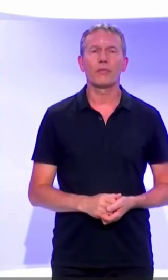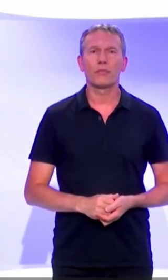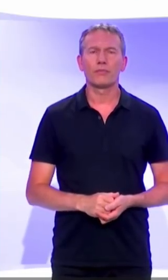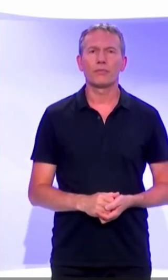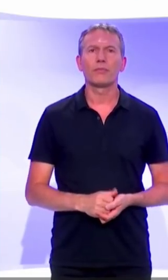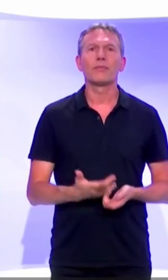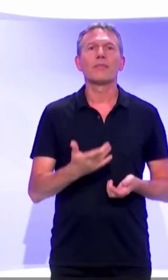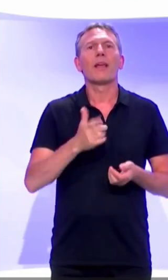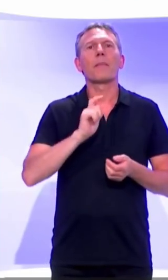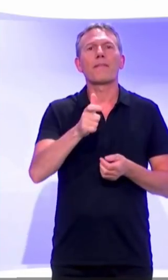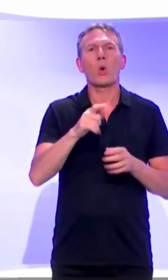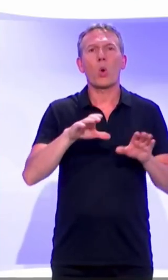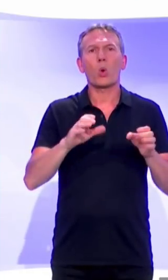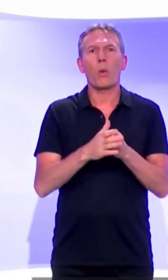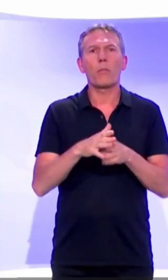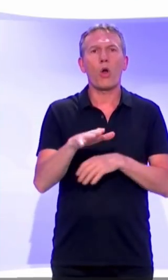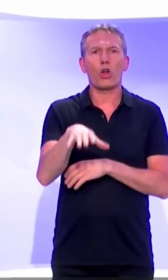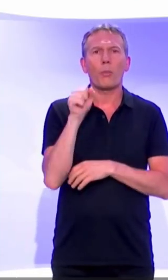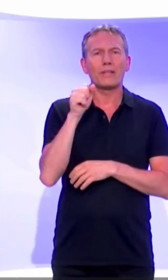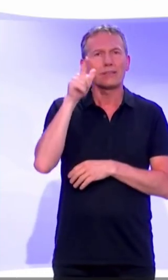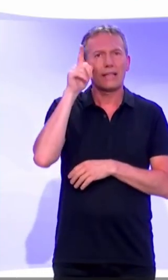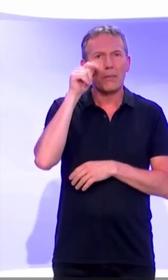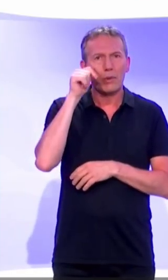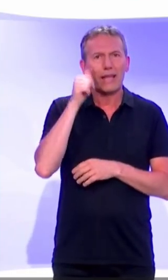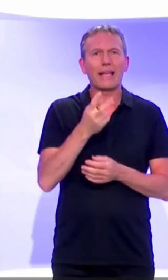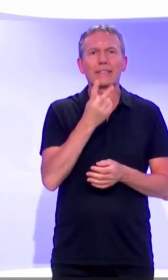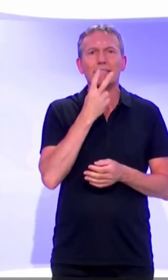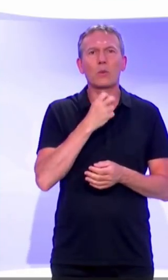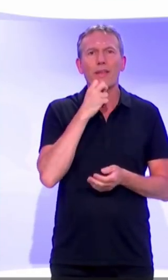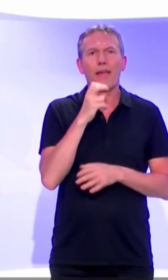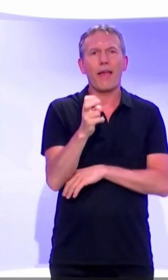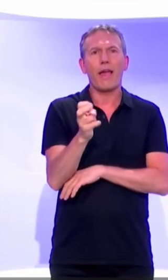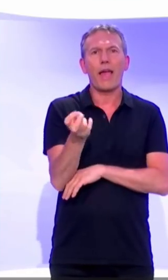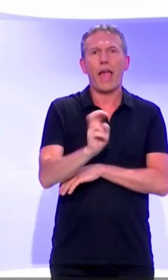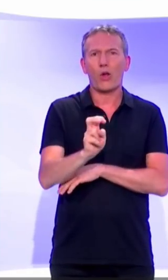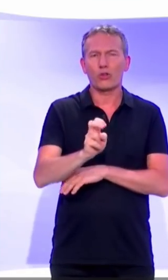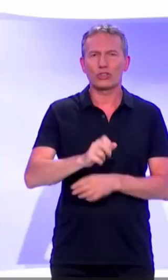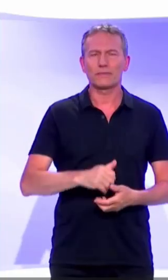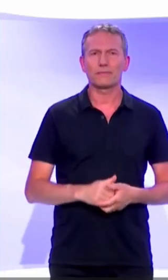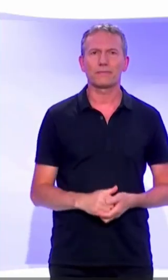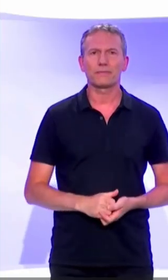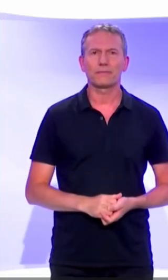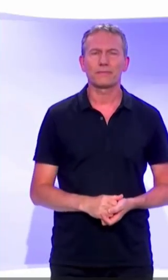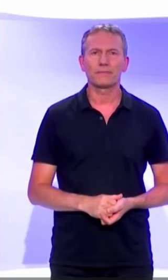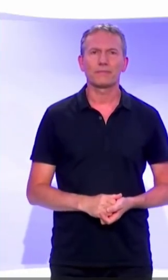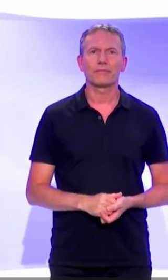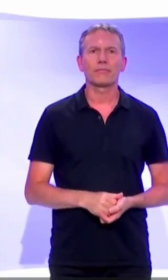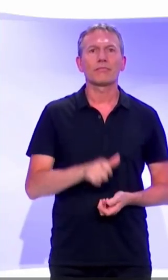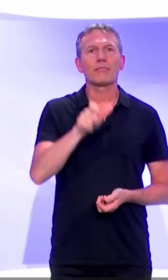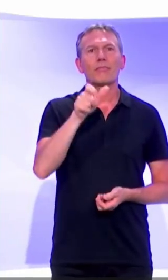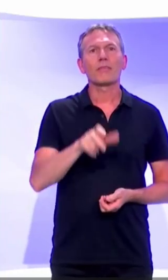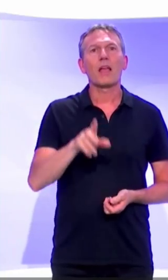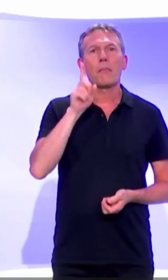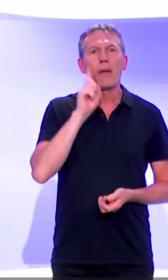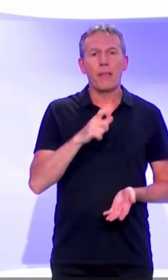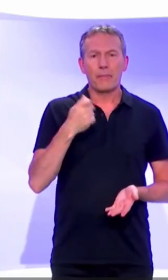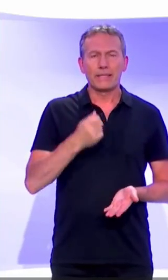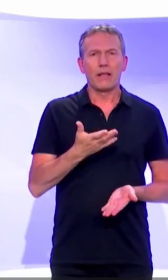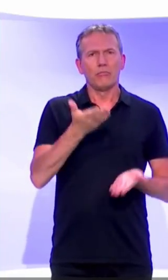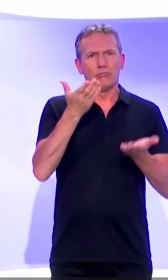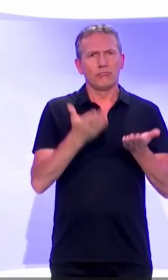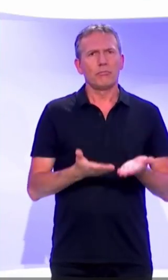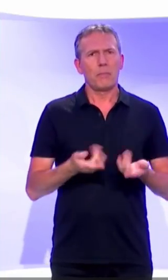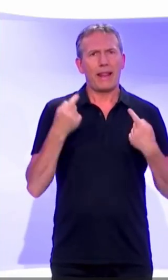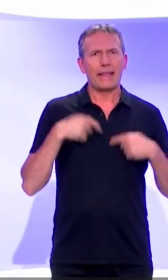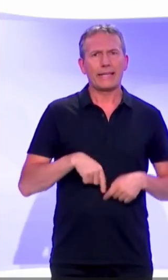Pour le groupe communiste, républicain, citoyen et écologiste. Oui, Madame la Présidente, Monsieur le Ministre, mes chers